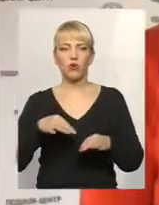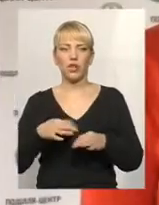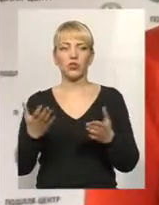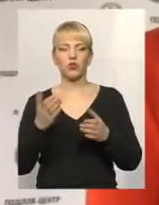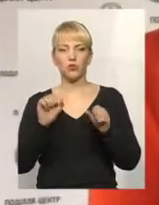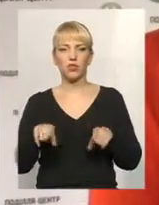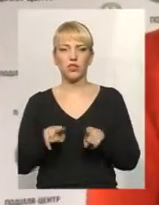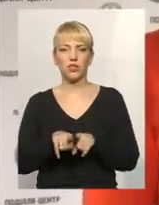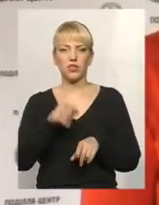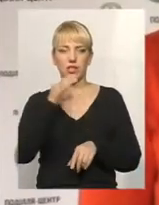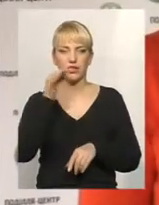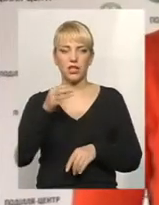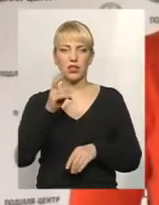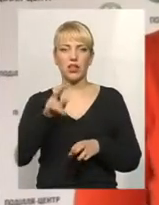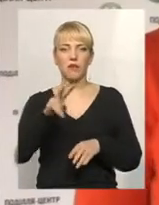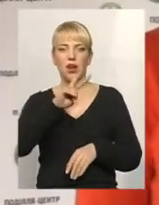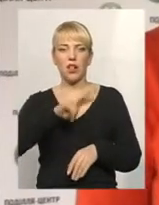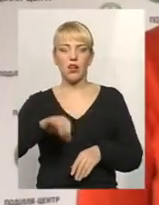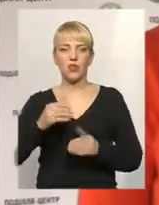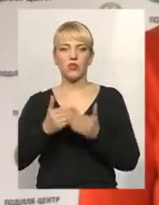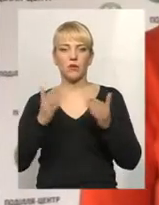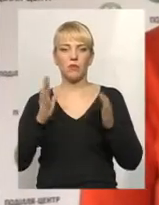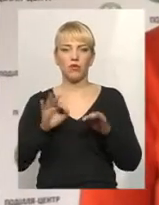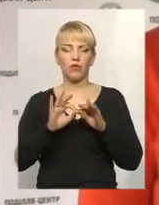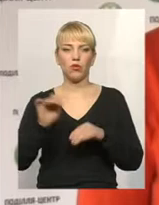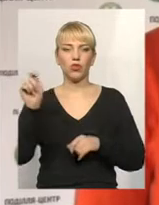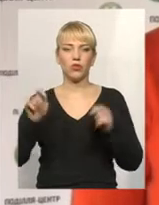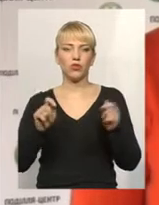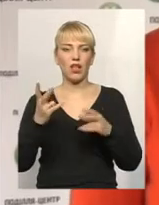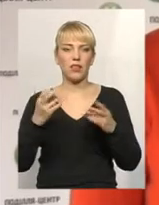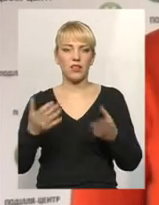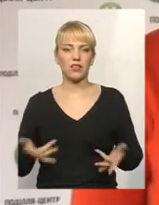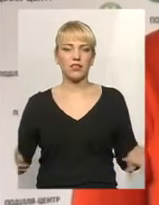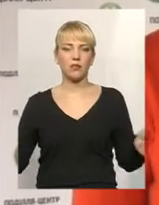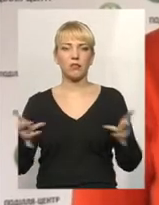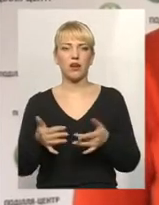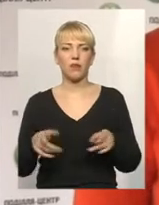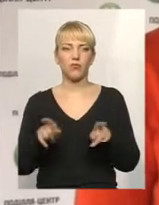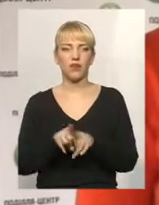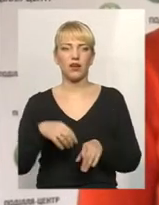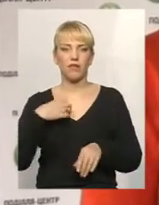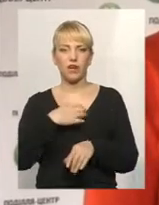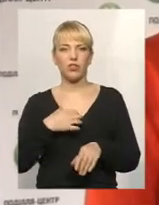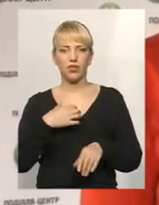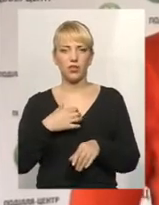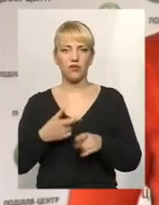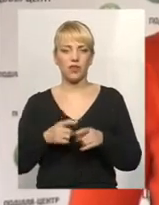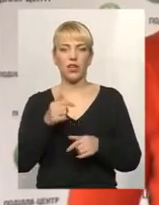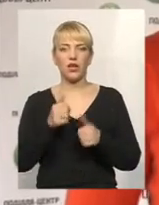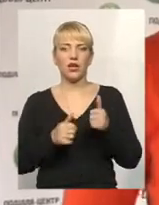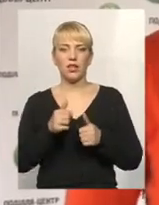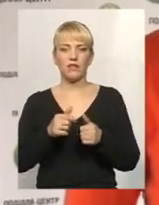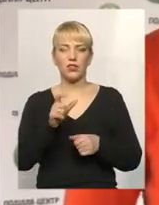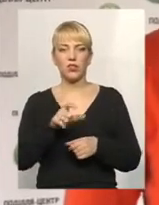назвати. Паралельно з виставкою ми будемо проводити конференції, на якій зберемо таких важливих гравців ринку. Це